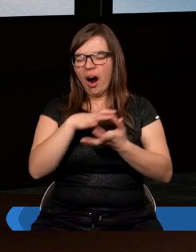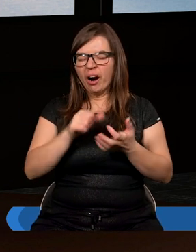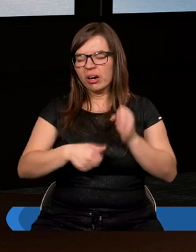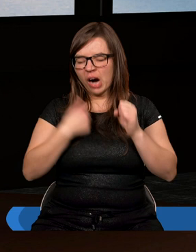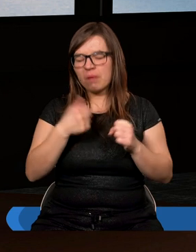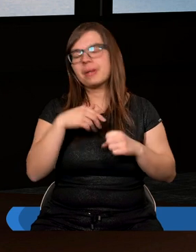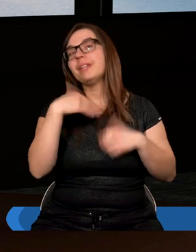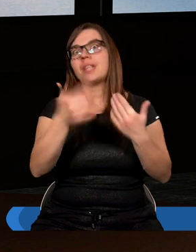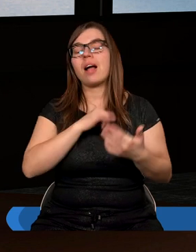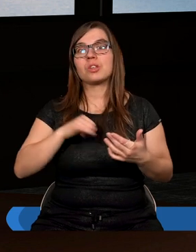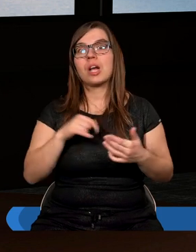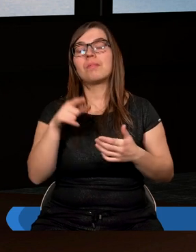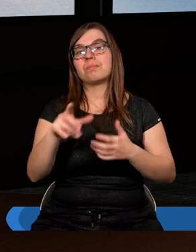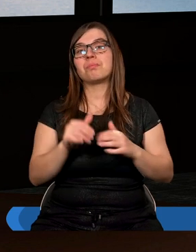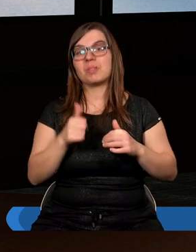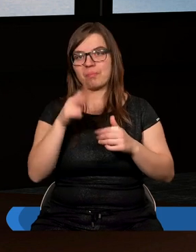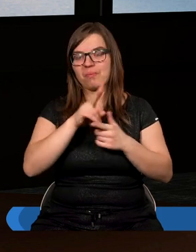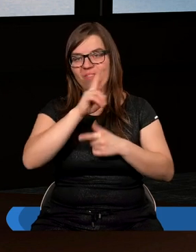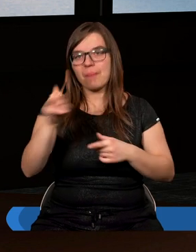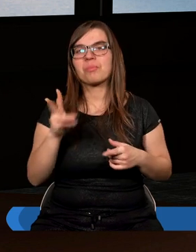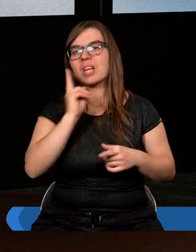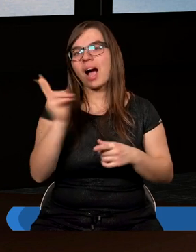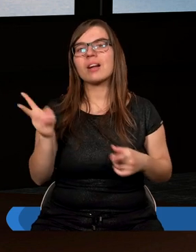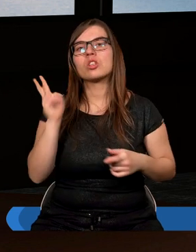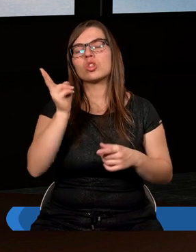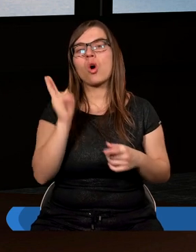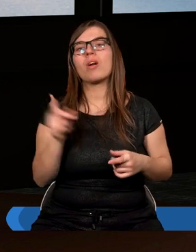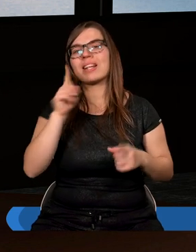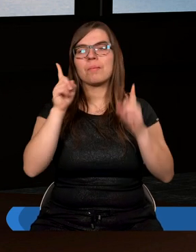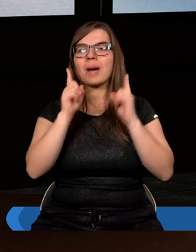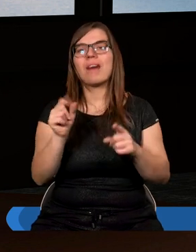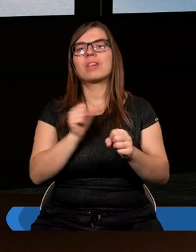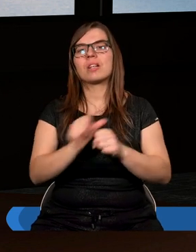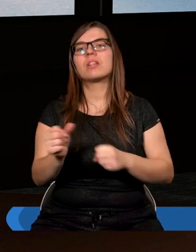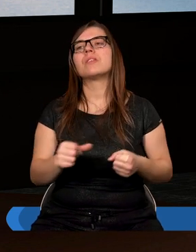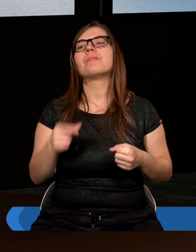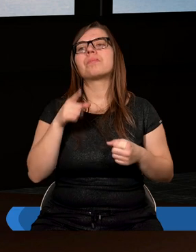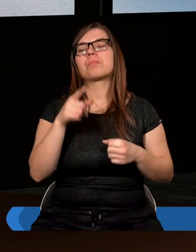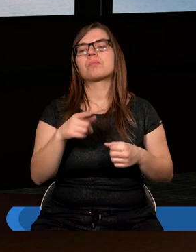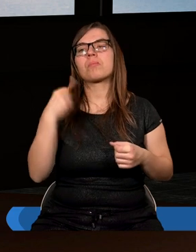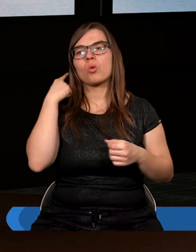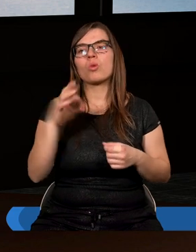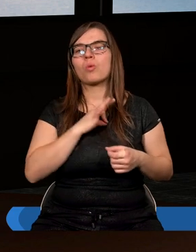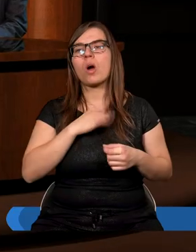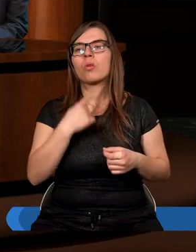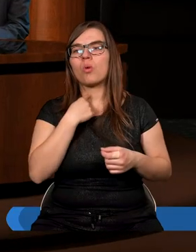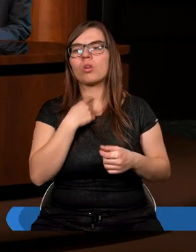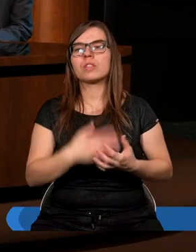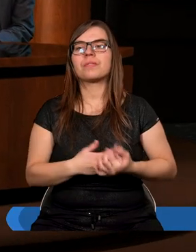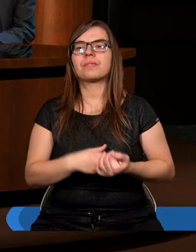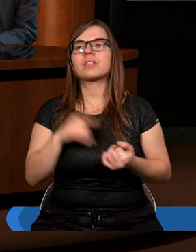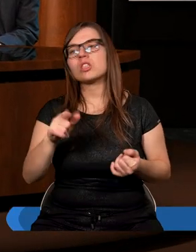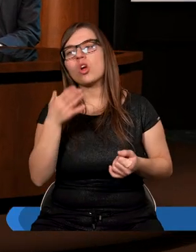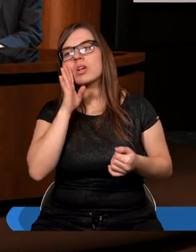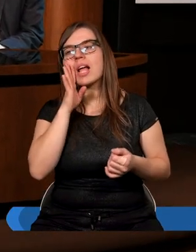dać świadectwo prawdzie. Każdy, kto z prawdy jest, słucha głosu mego. I to jest jak gdyby,